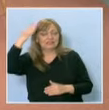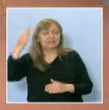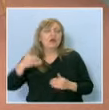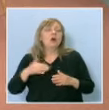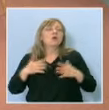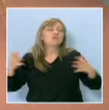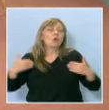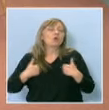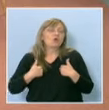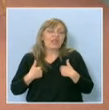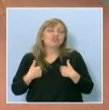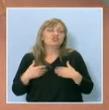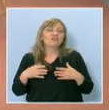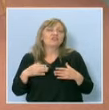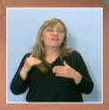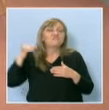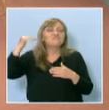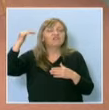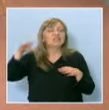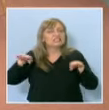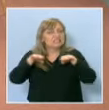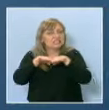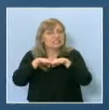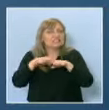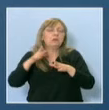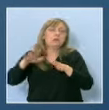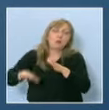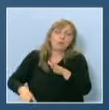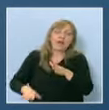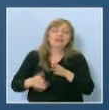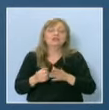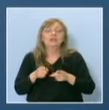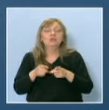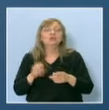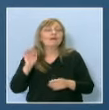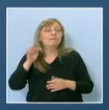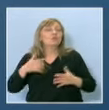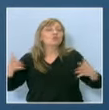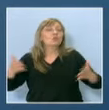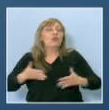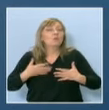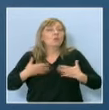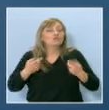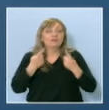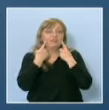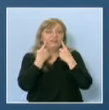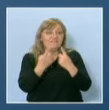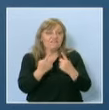връстници, дори и по-малки ученици, за които беше едно изключително преживяване да видят